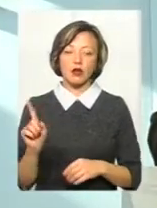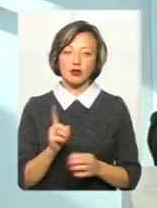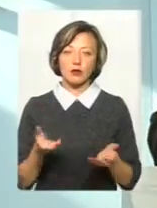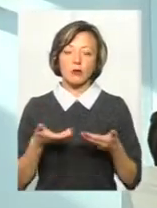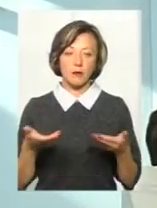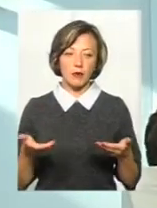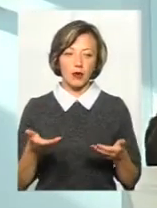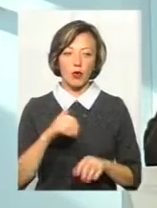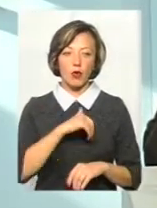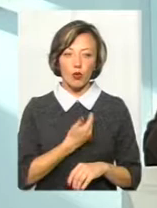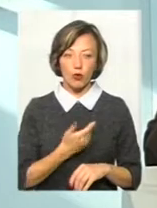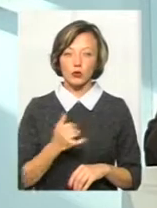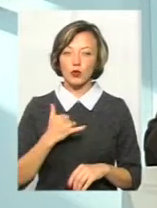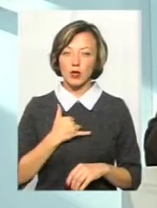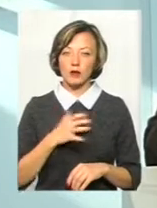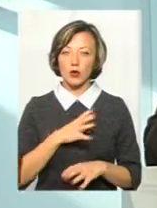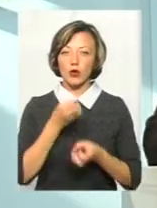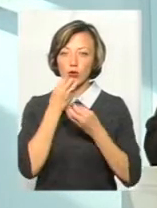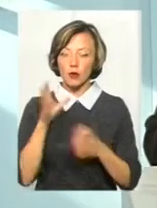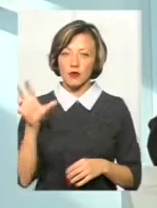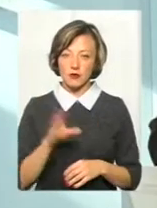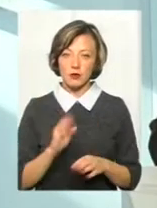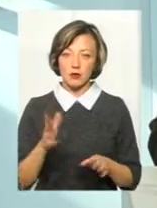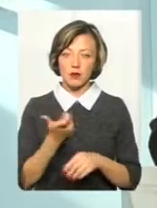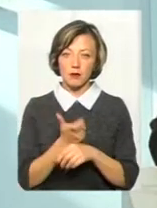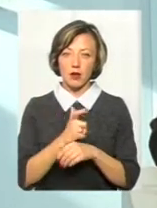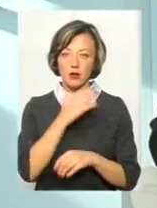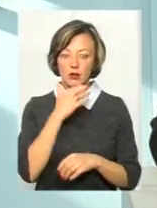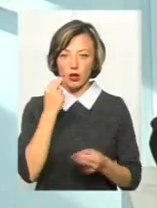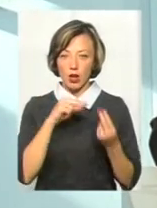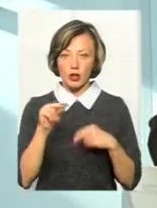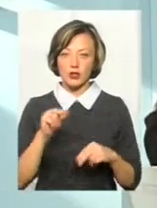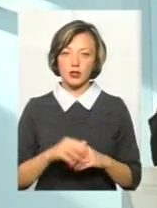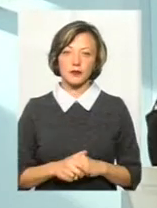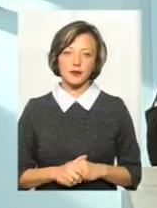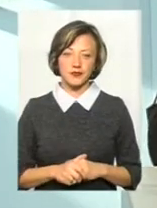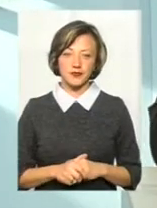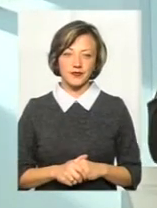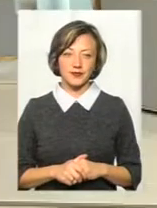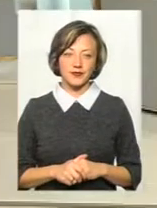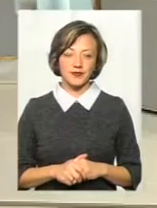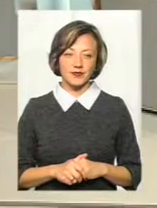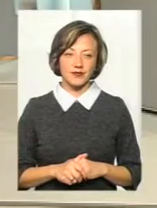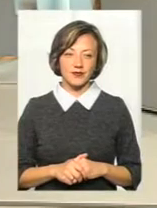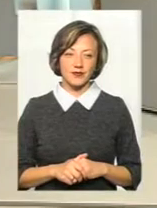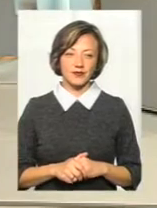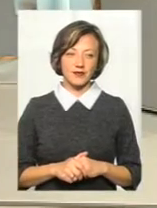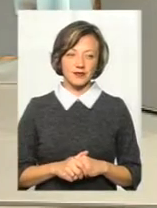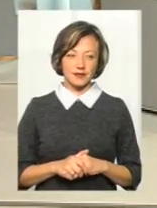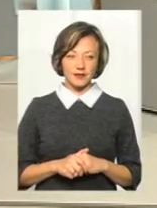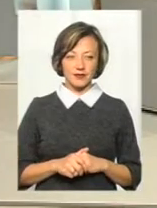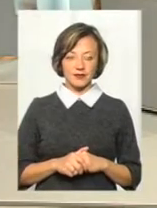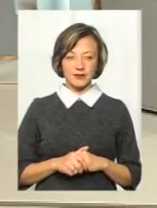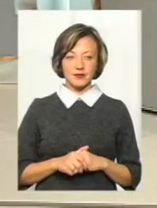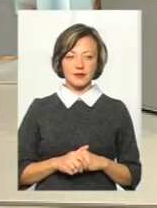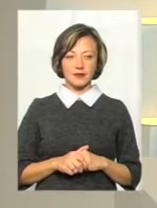хочемо, щоб у нас було добре все, тоді буде набагато краще. І з оптимізмом все буде добре. Ще такі випадки, хотіла